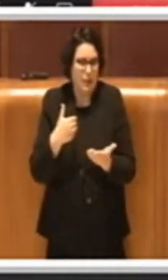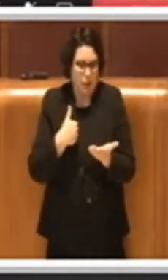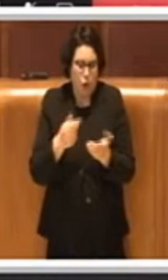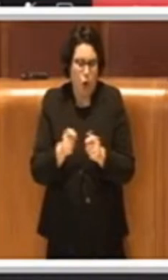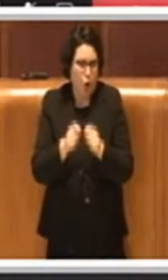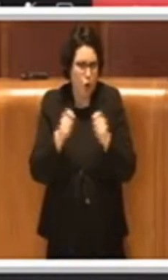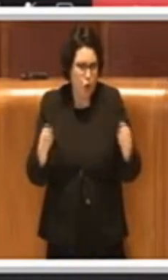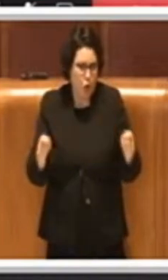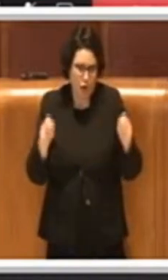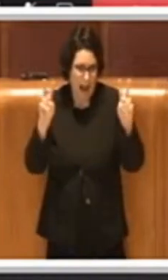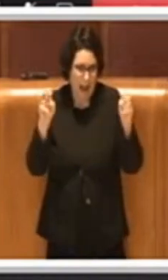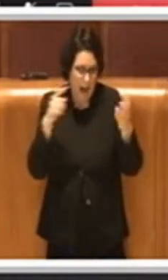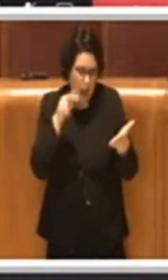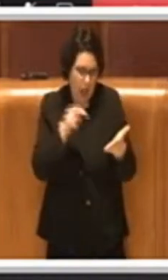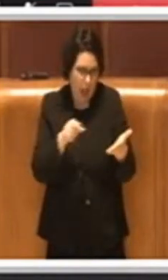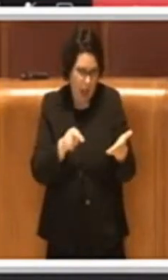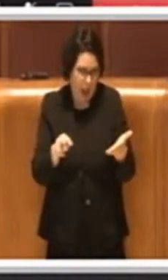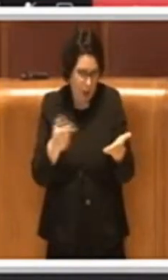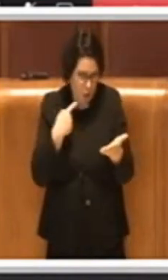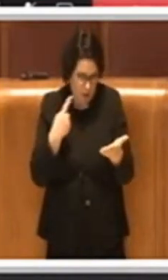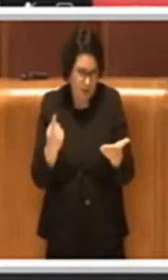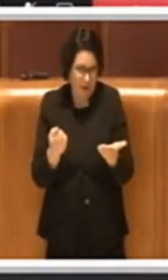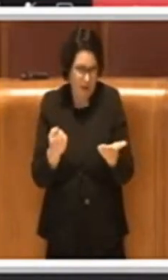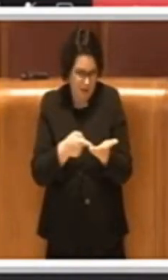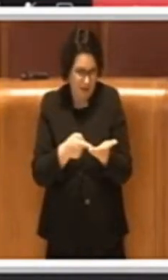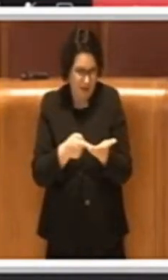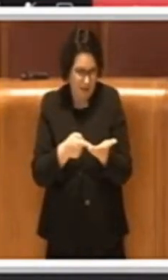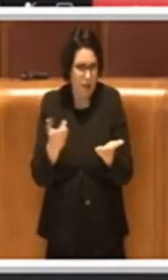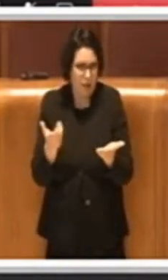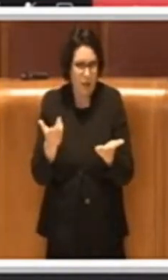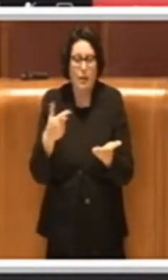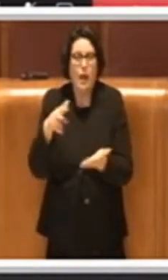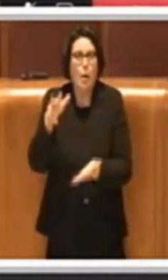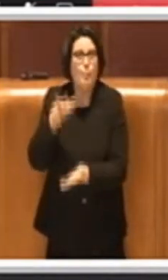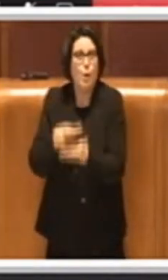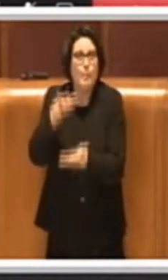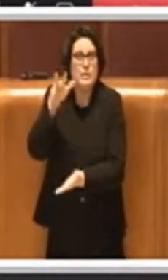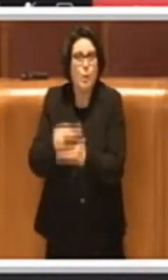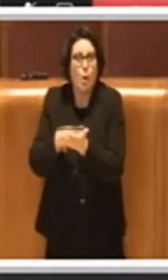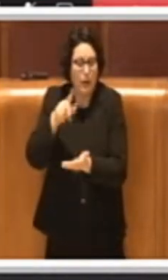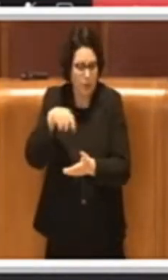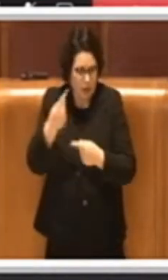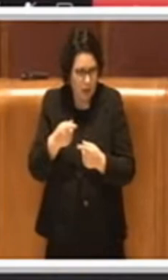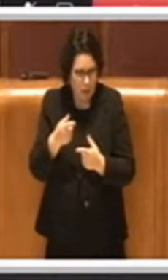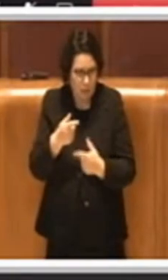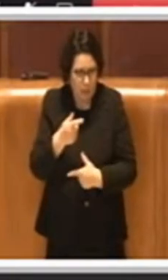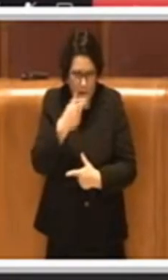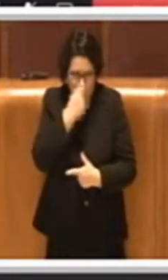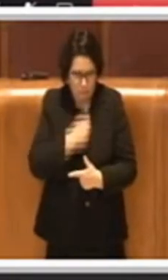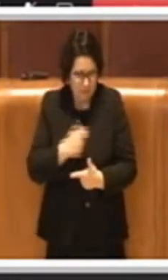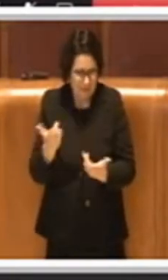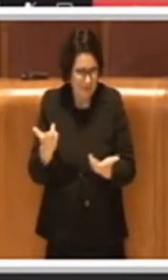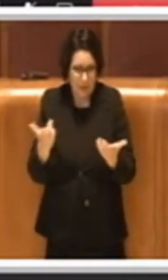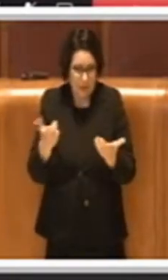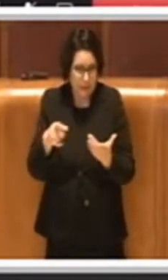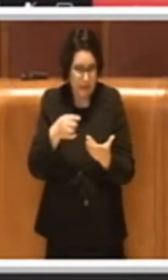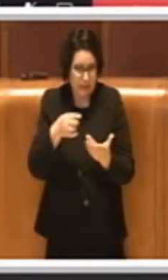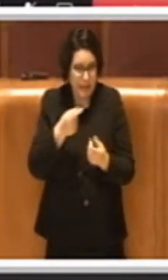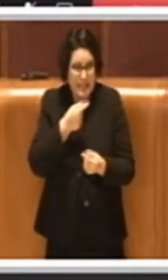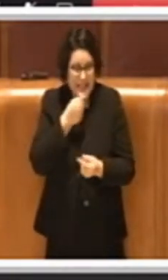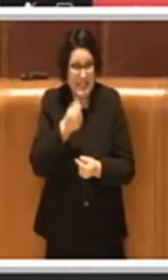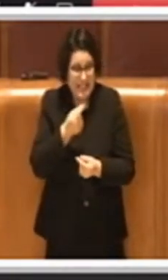titoli di giornale, insomma, che a differenza di eventuali promesse non realizzate, qui parliamo comunque di danni erradiali abbastanza